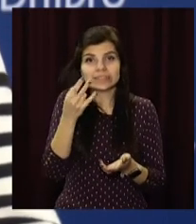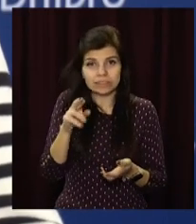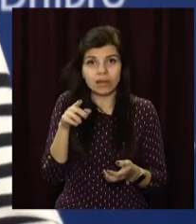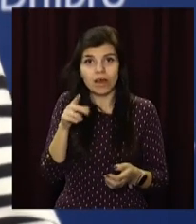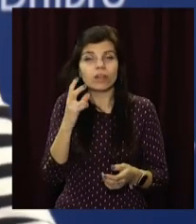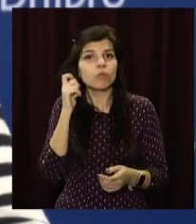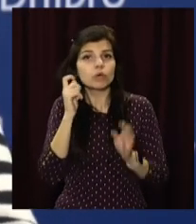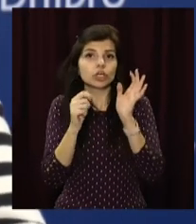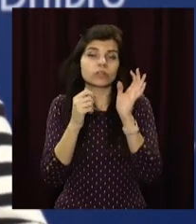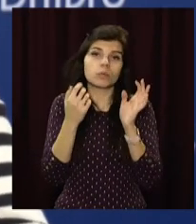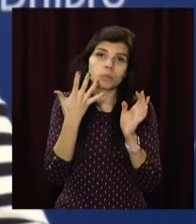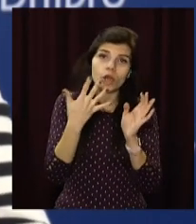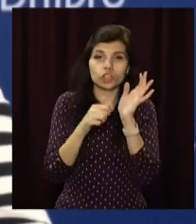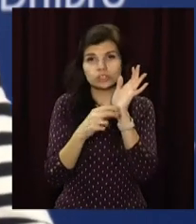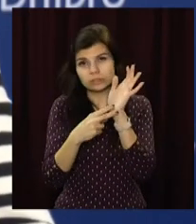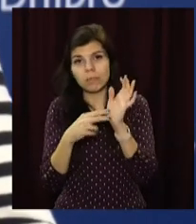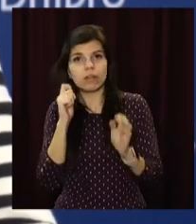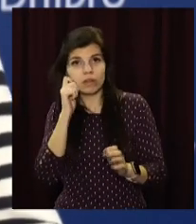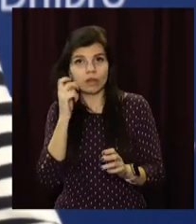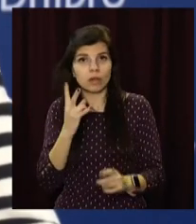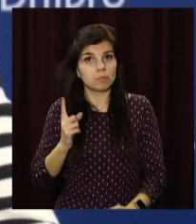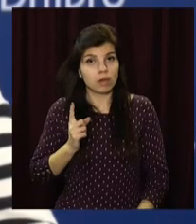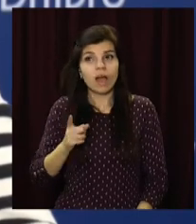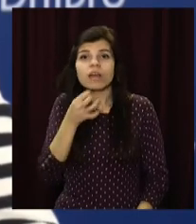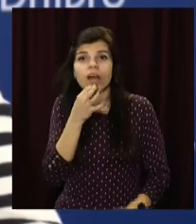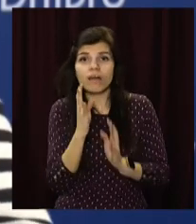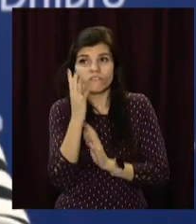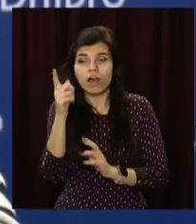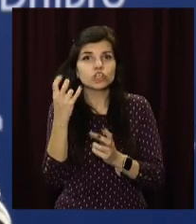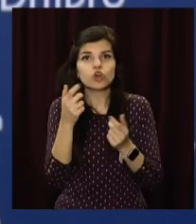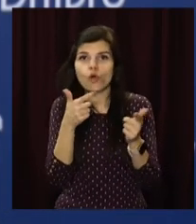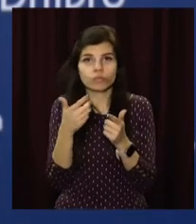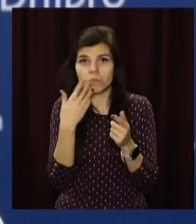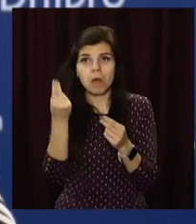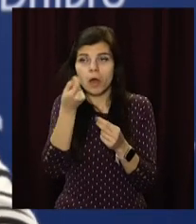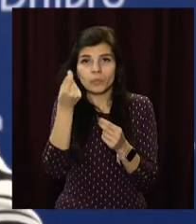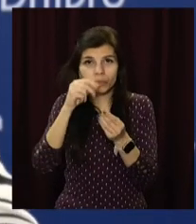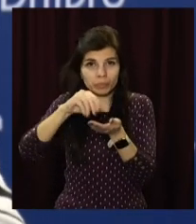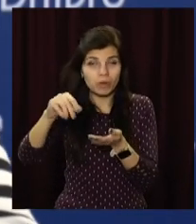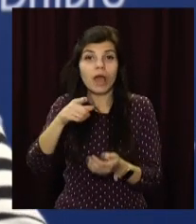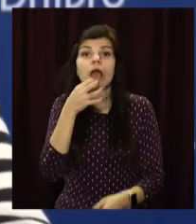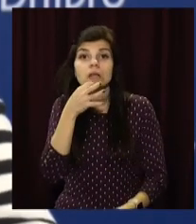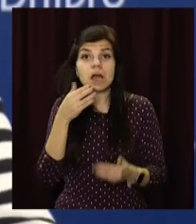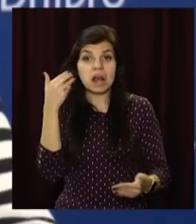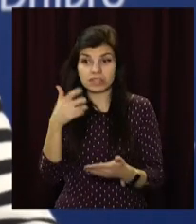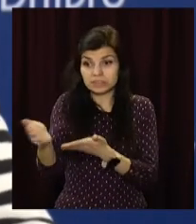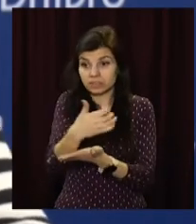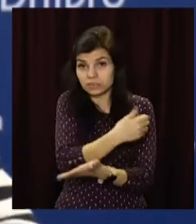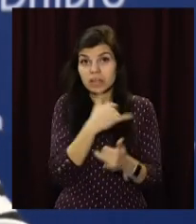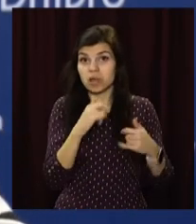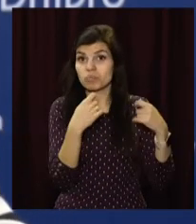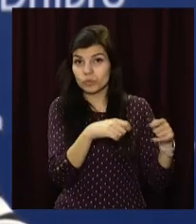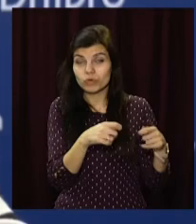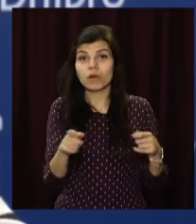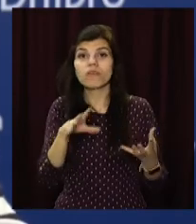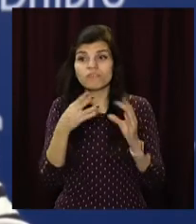потрібно зривати ранньоквітучі рослини. Масове знищення ранньовесняних рослин для продажу